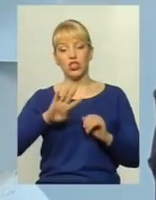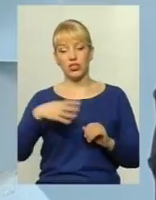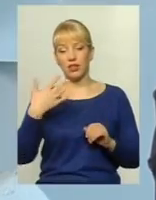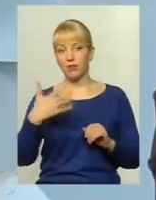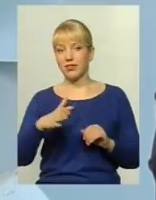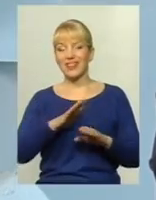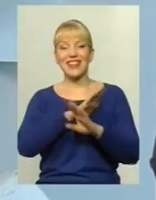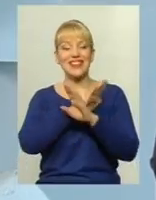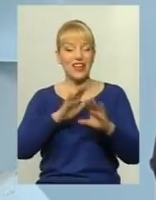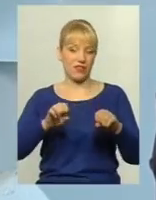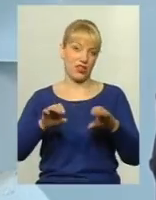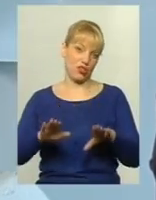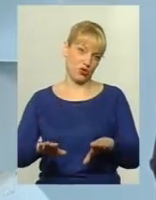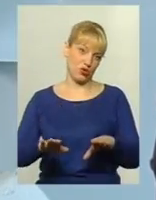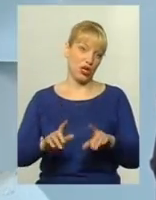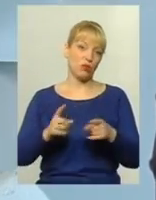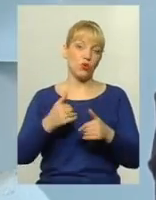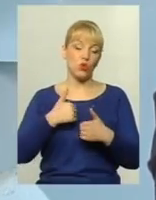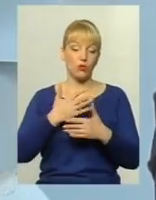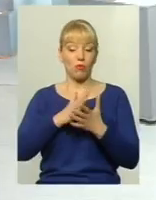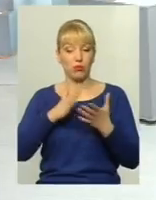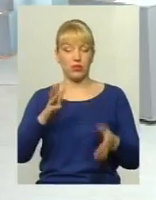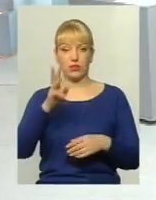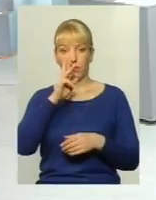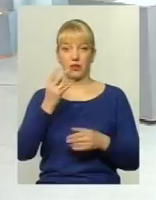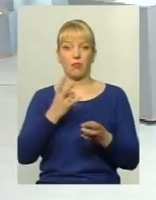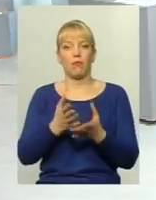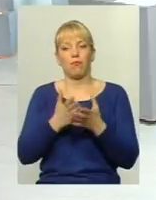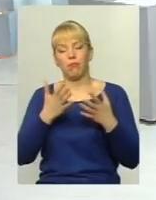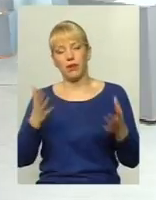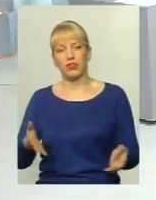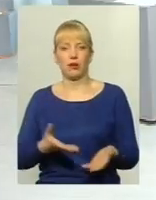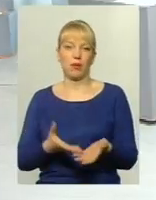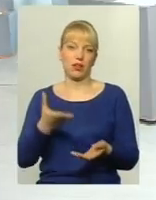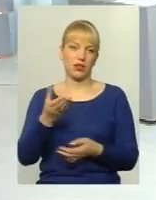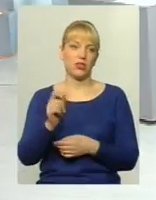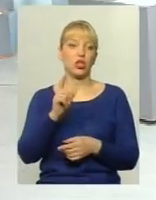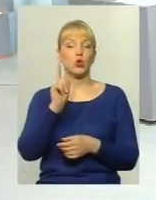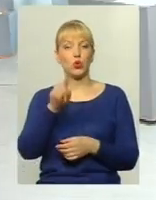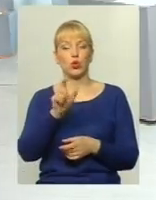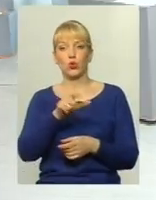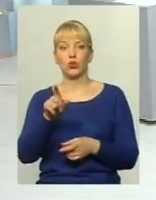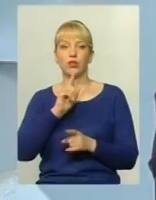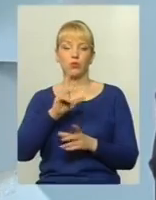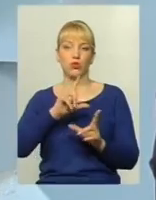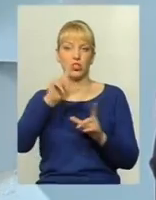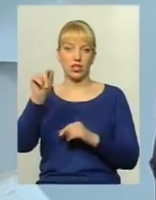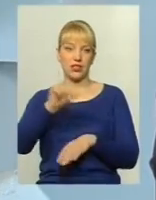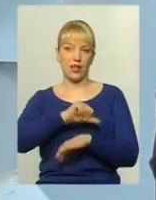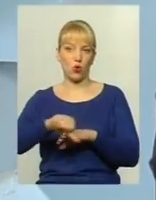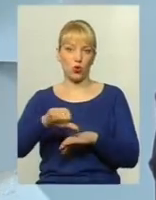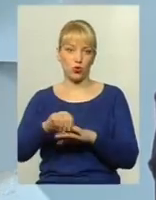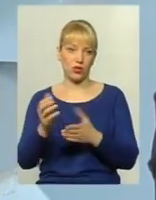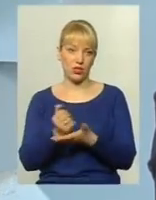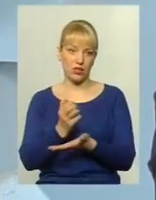вирішує. Тому що, якщо ми хочемо мати більші зарплати, потрібно більше платити. І тоді люди не будуть виїжджати за кордон, тоді ми будемо мати